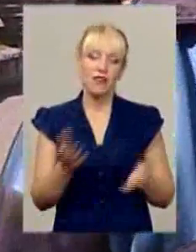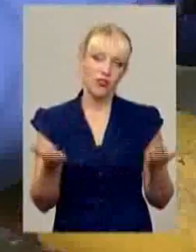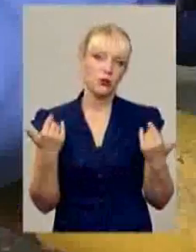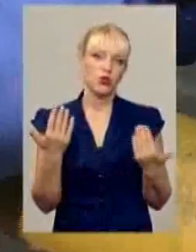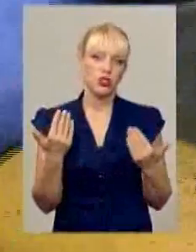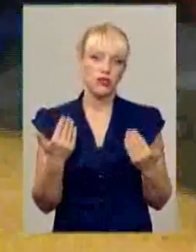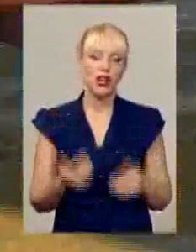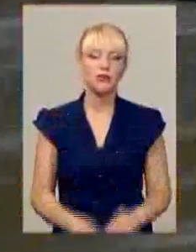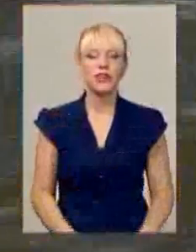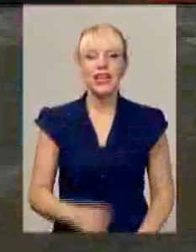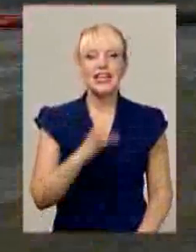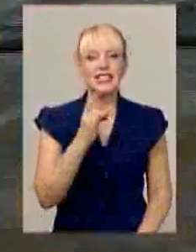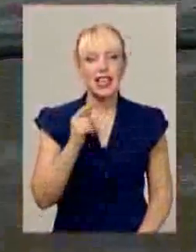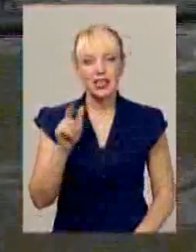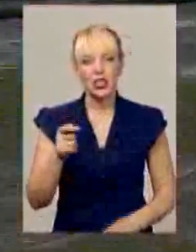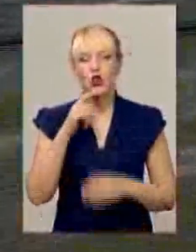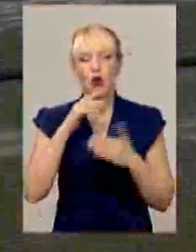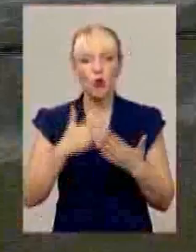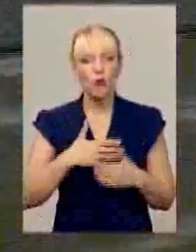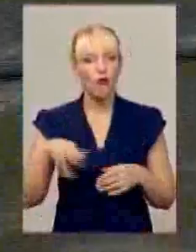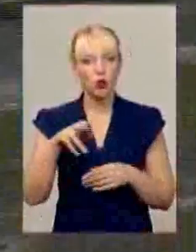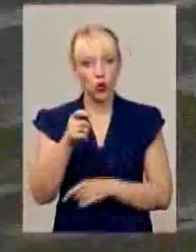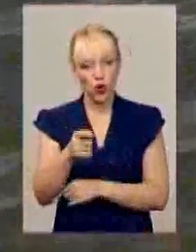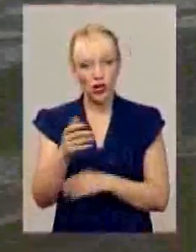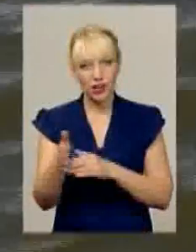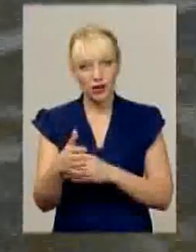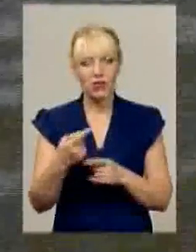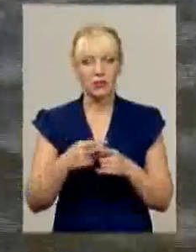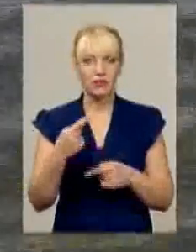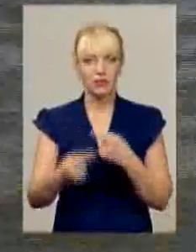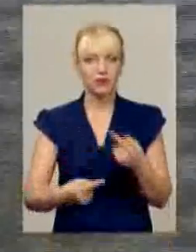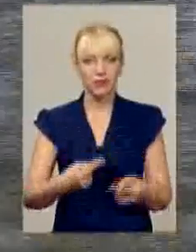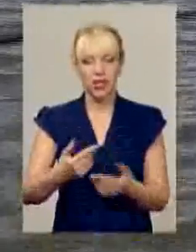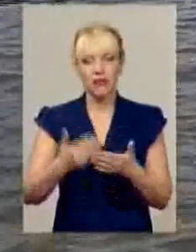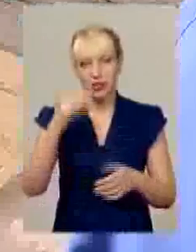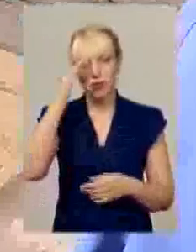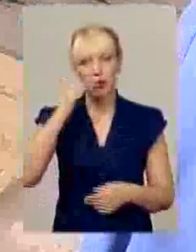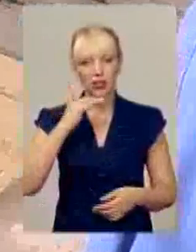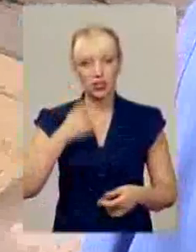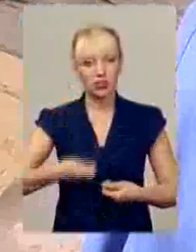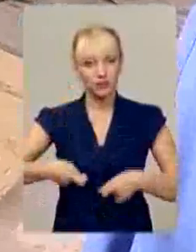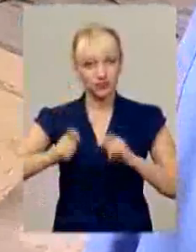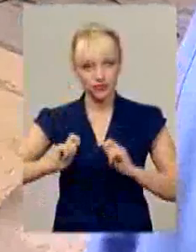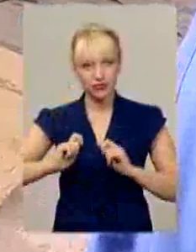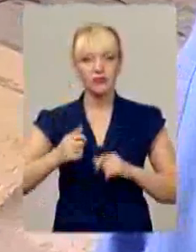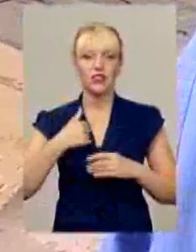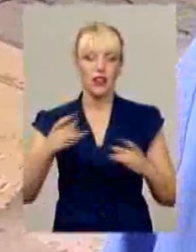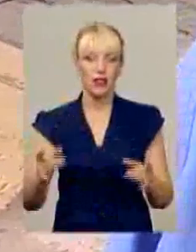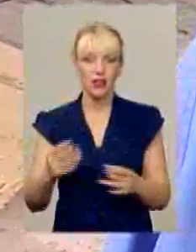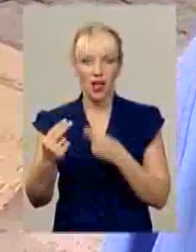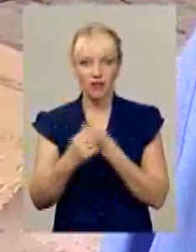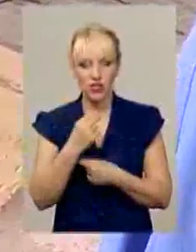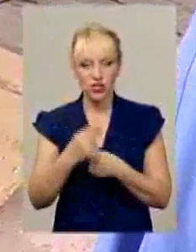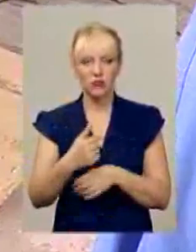Віддихаємо. Пану Сергію любов до ловлі риби передалася по спадку. Від батька перейшло, так. Мовчив мене,